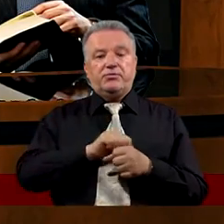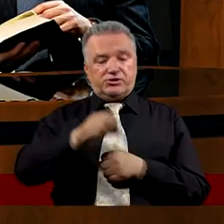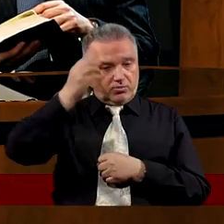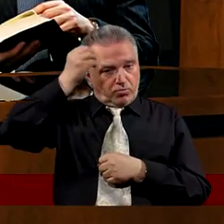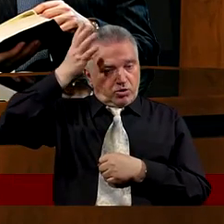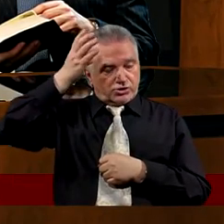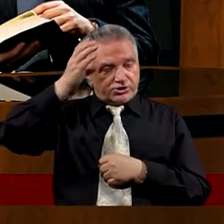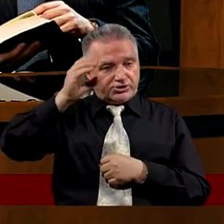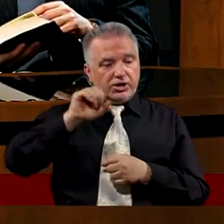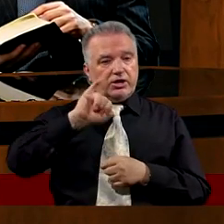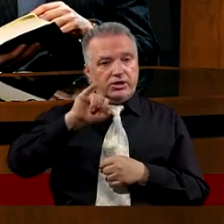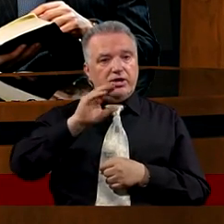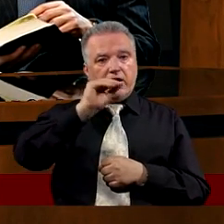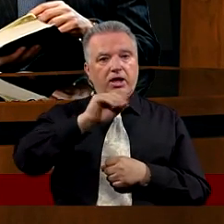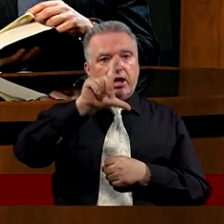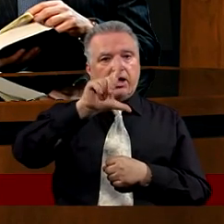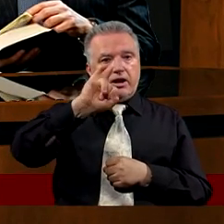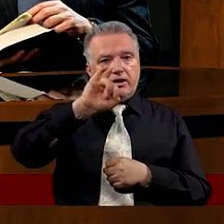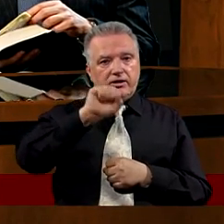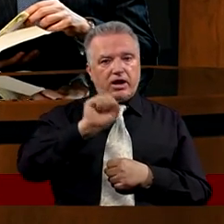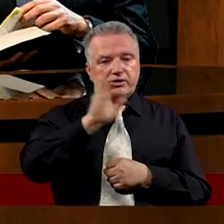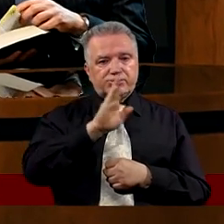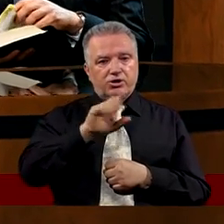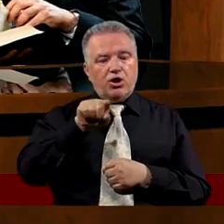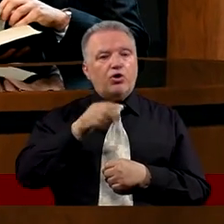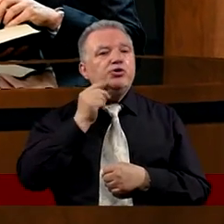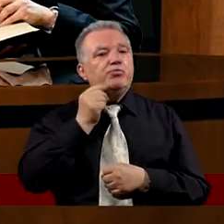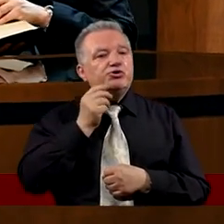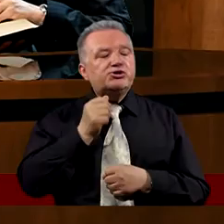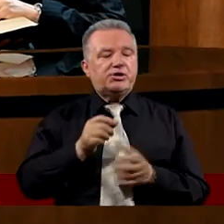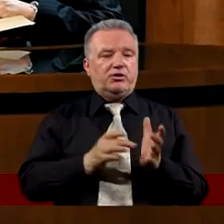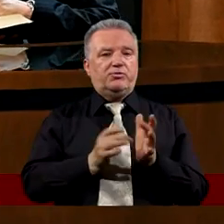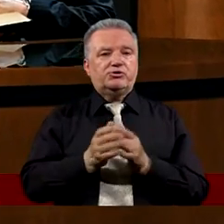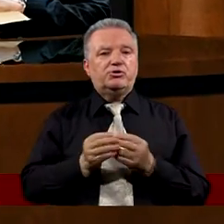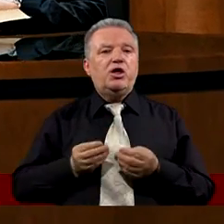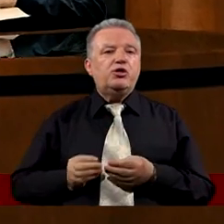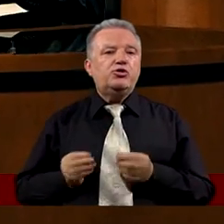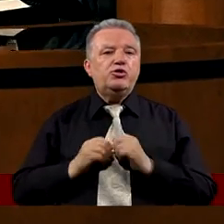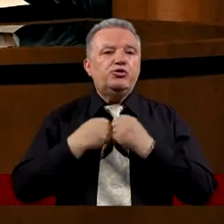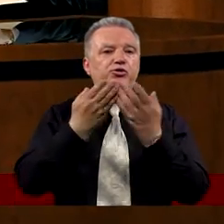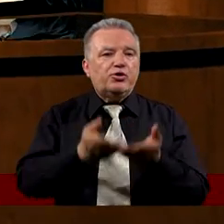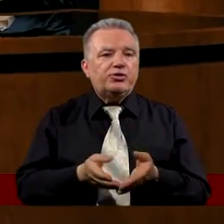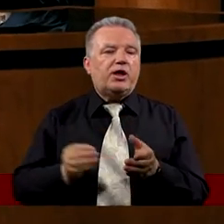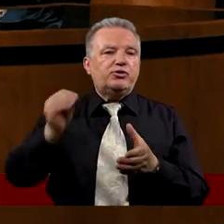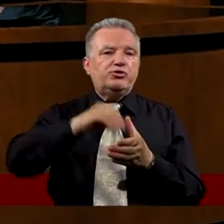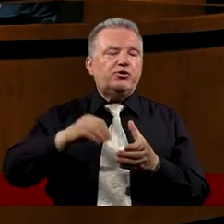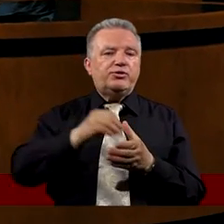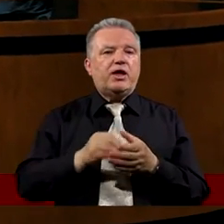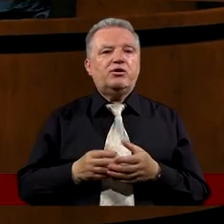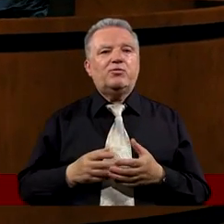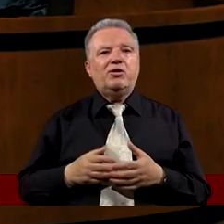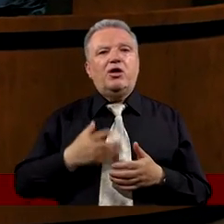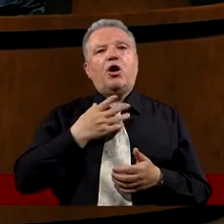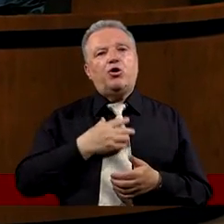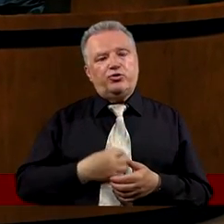jest tam Mojżesz i Eliasz Oni pocieszają Chrystusa Dodają mu otuchy Chrystus szukał